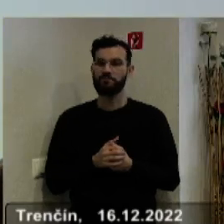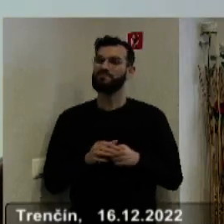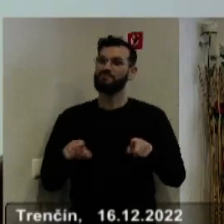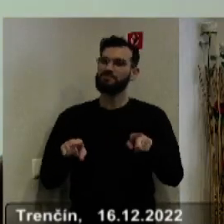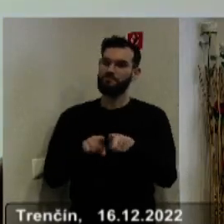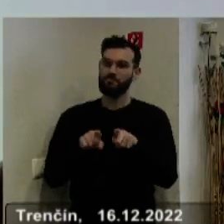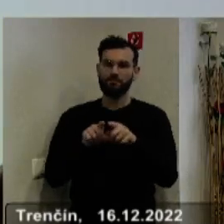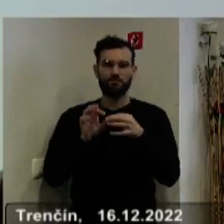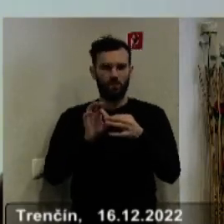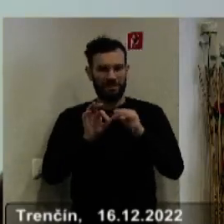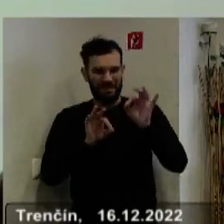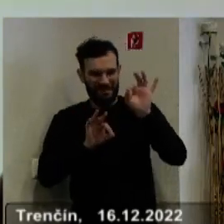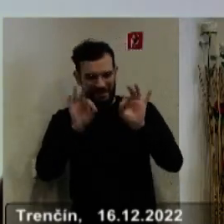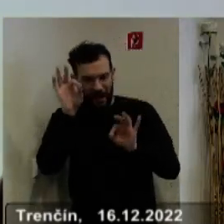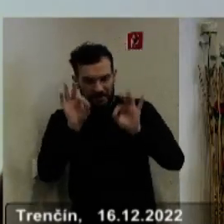celkového